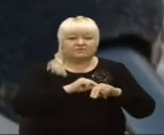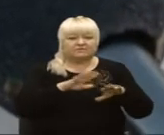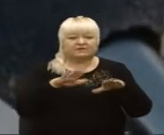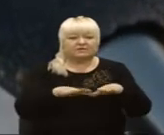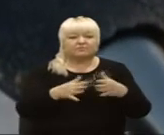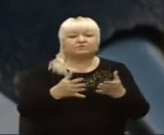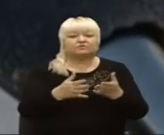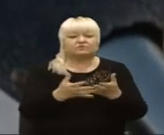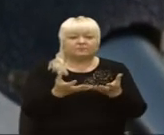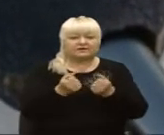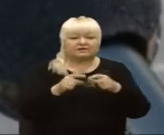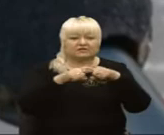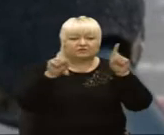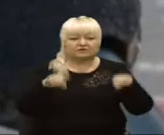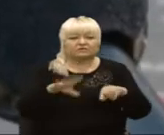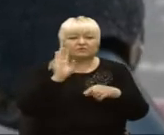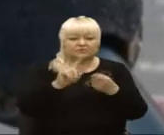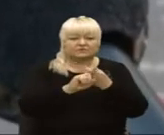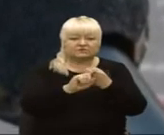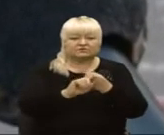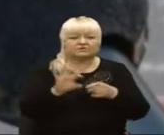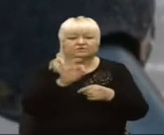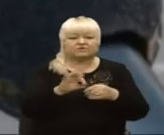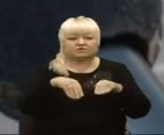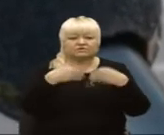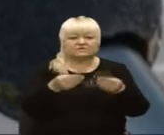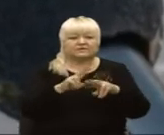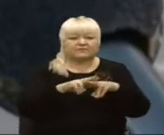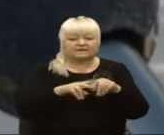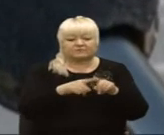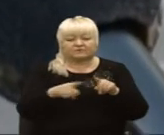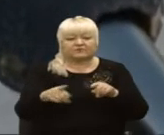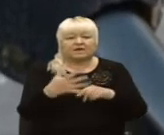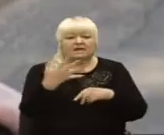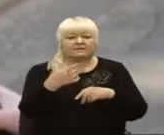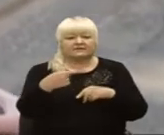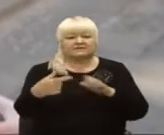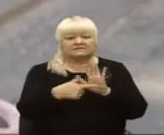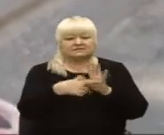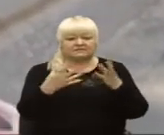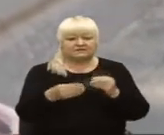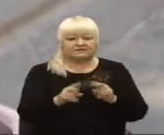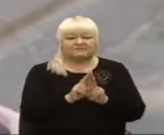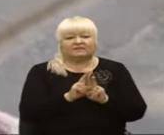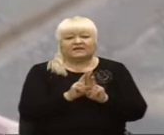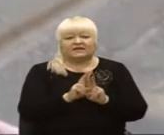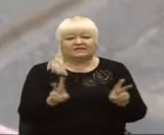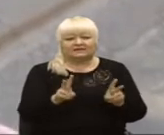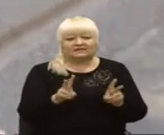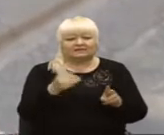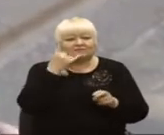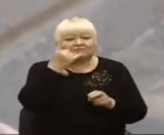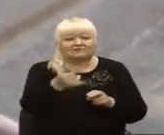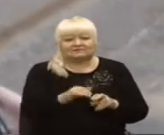сконтактуються з вами щодо доставки паспорта протягом 5-7 днів. Ніхто не сконтактувався.